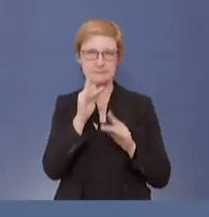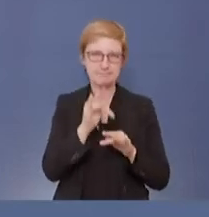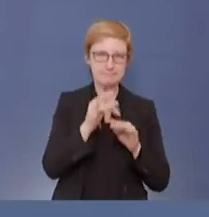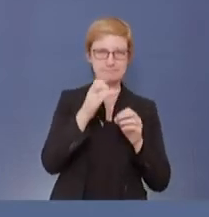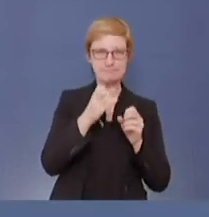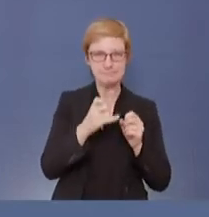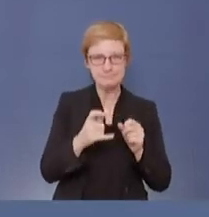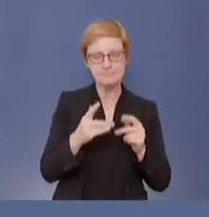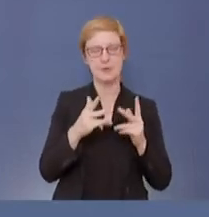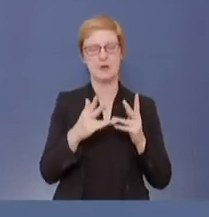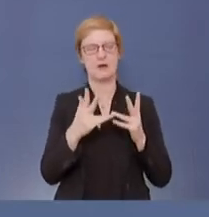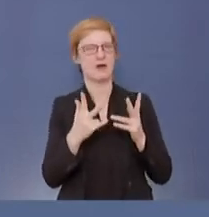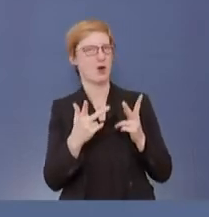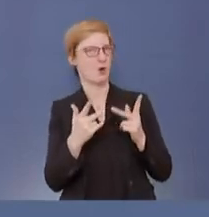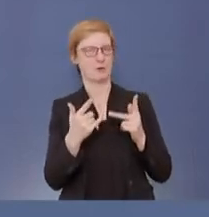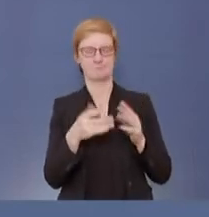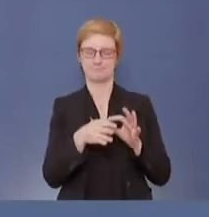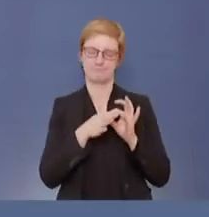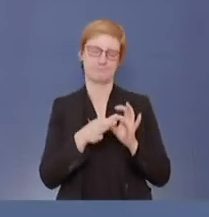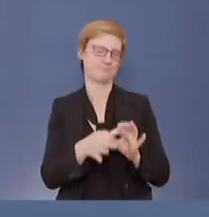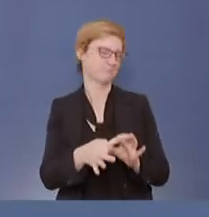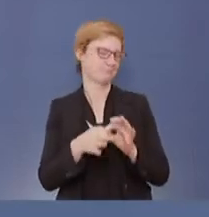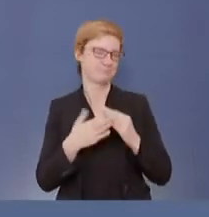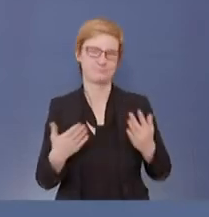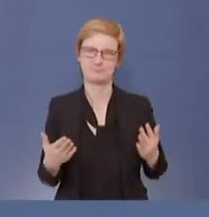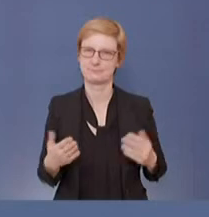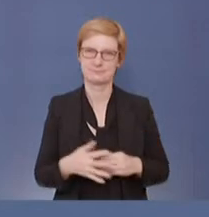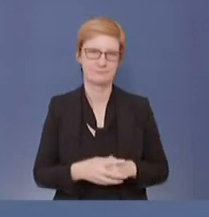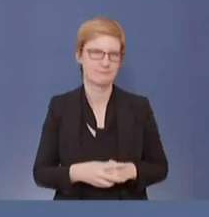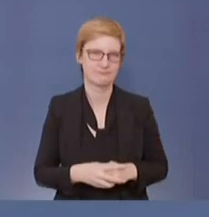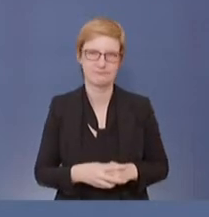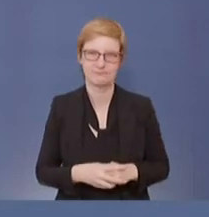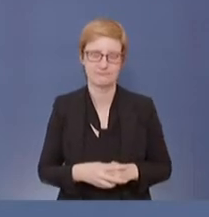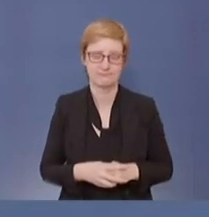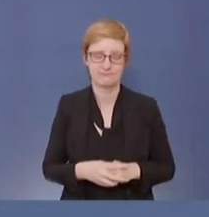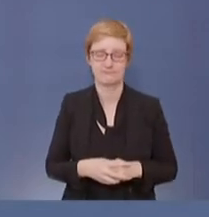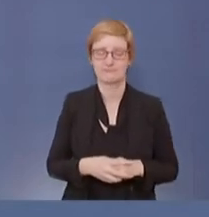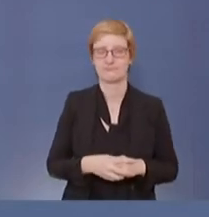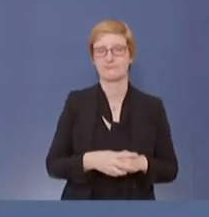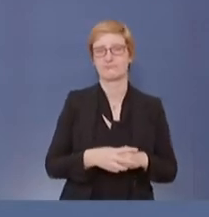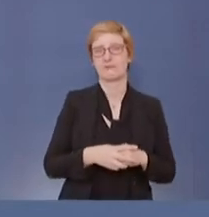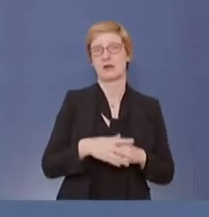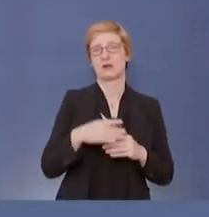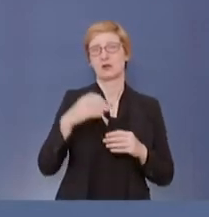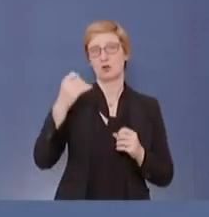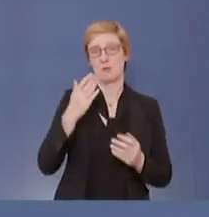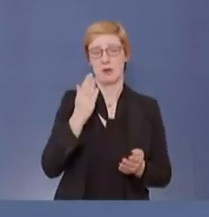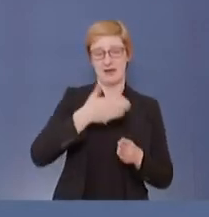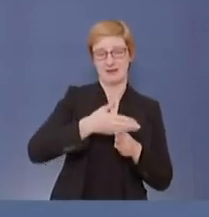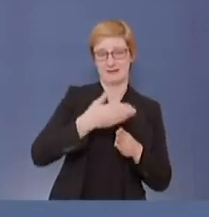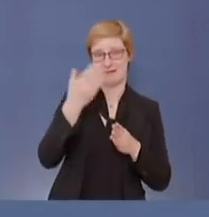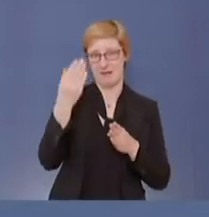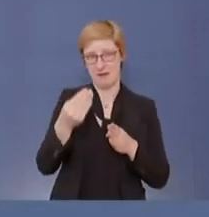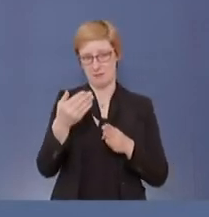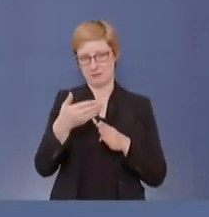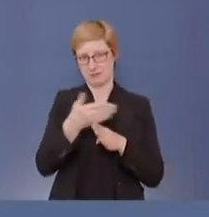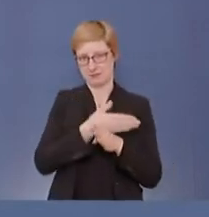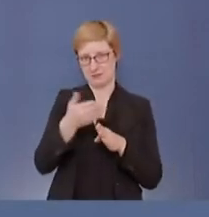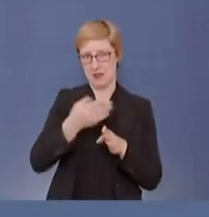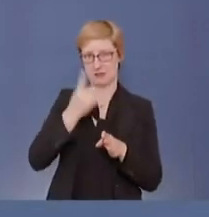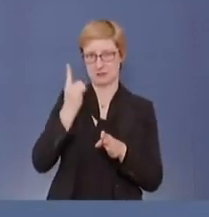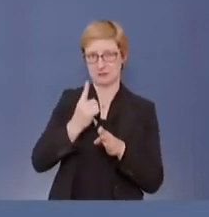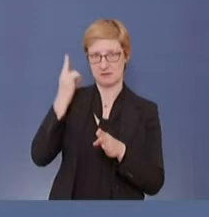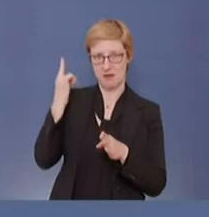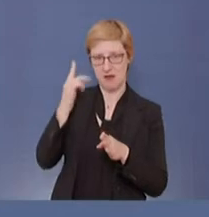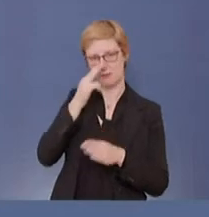Sie sehen, dass es ja sehr schnell Ende des Sommers, Anfang des Herbstes die Bemühungen gab, zu schauen, wo